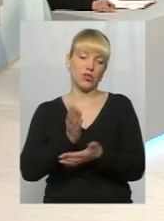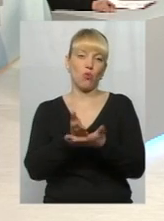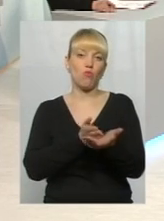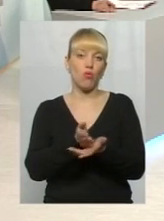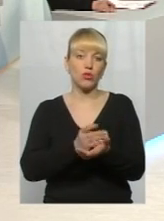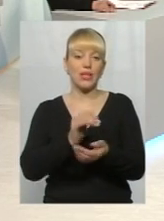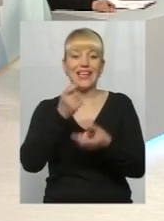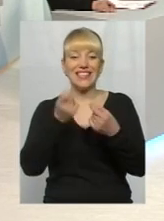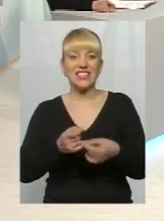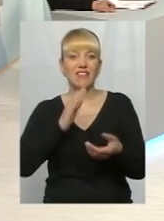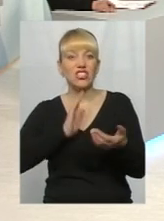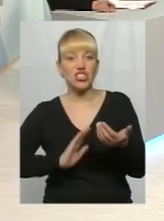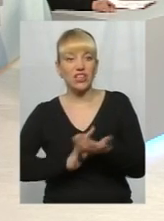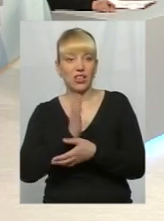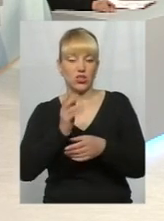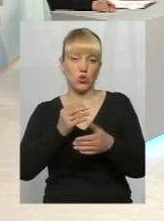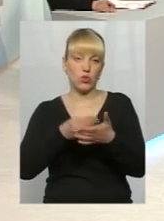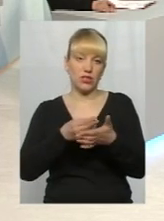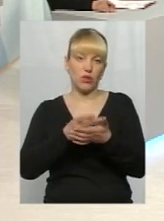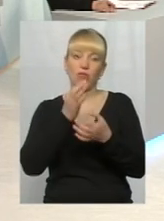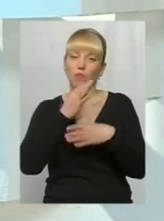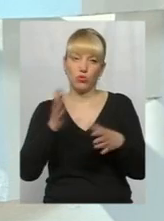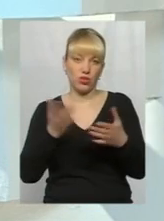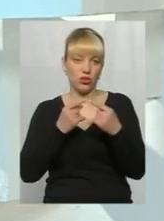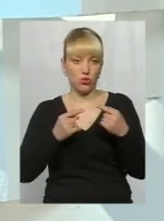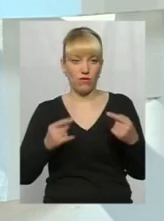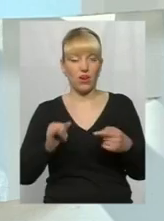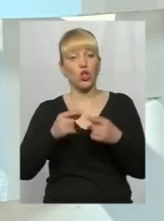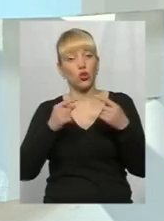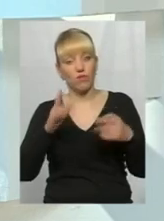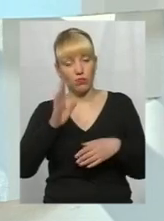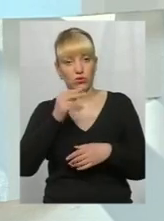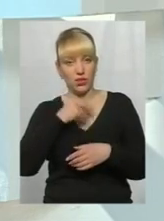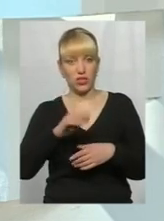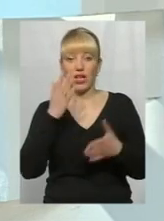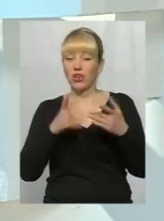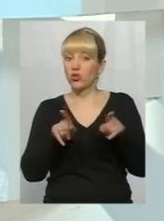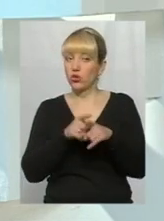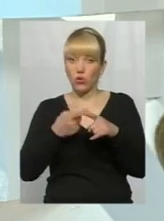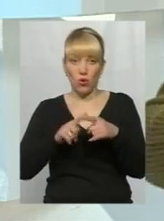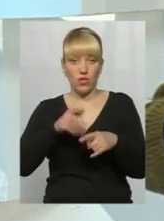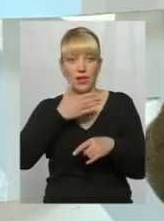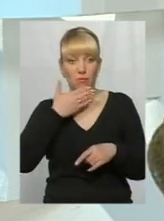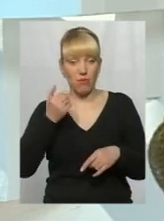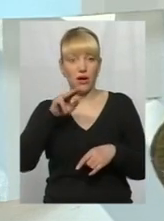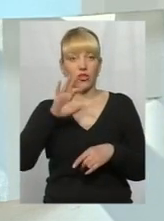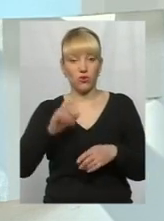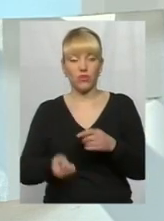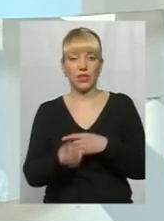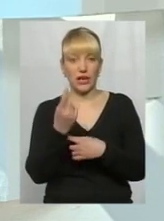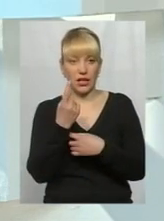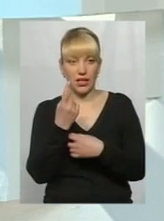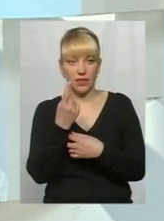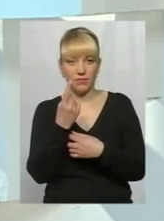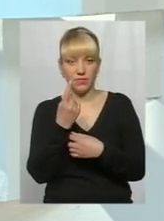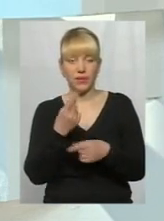дешевшу і якіснішу ціну на будь-який товар. І товар кращий. Коли цього немає, тоді виникає, от